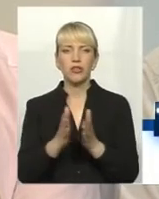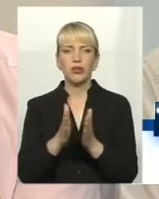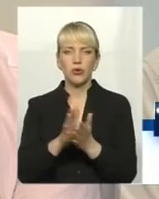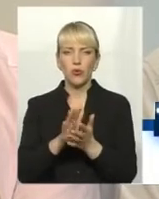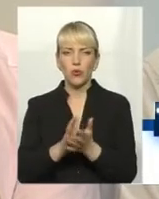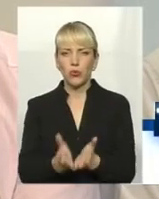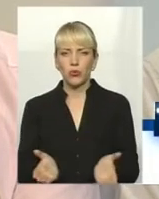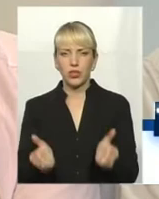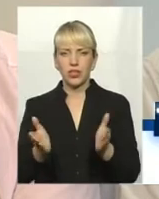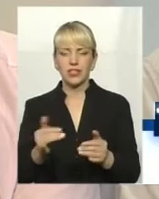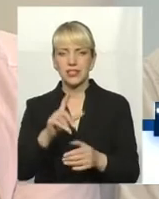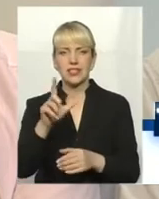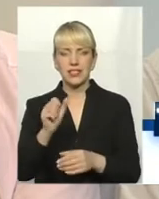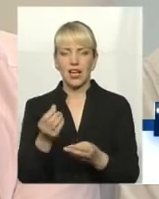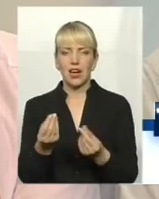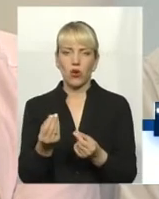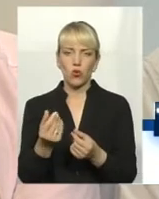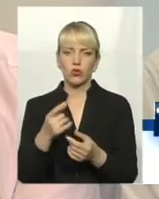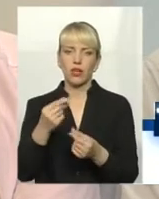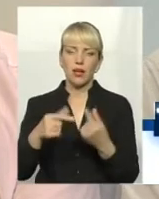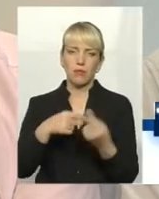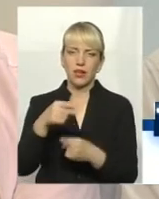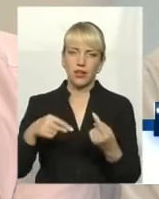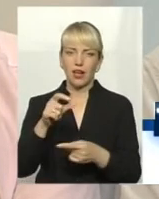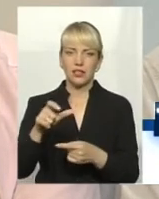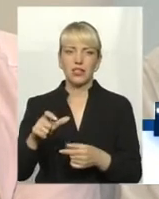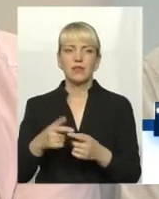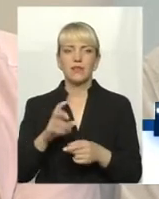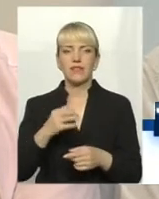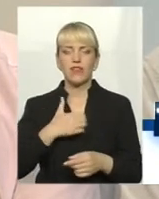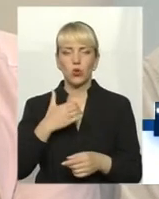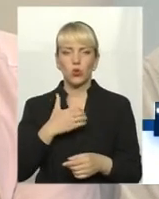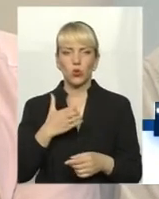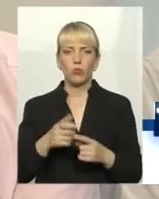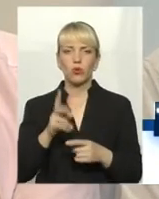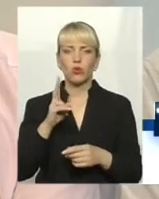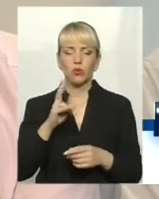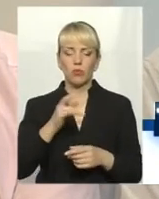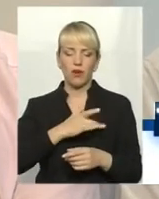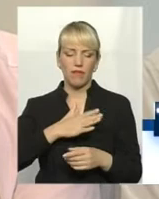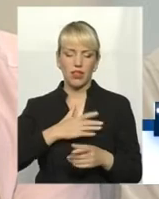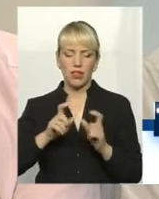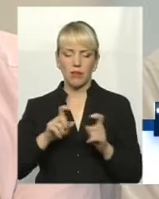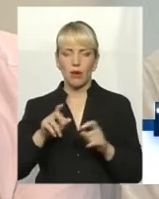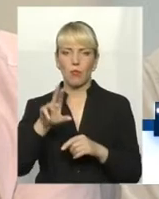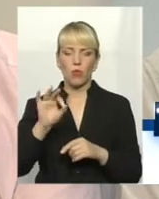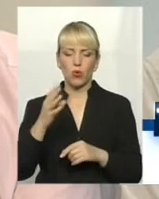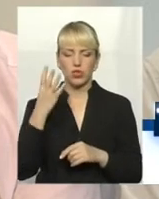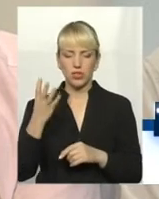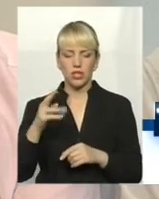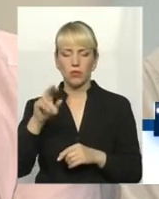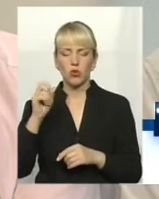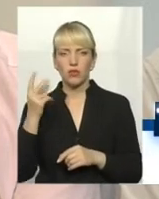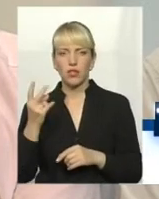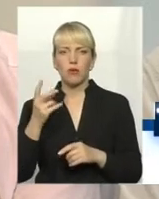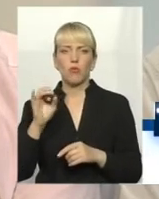Що за рахунок приватних підприємців? Було рішення виконкому з кожного приватного магазину по 4, по 2, по 1 урні,